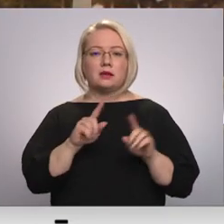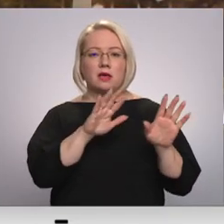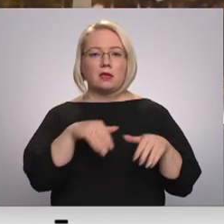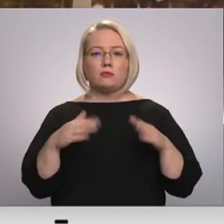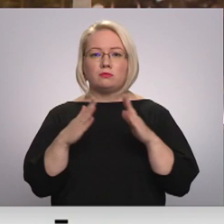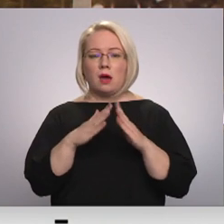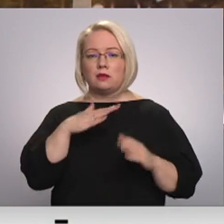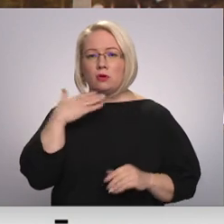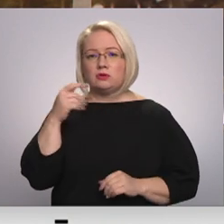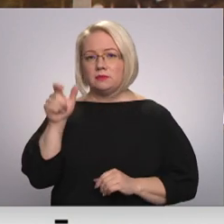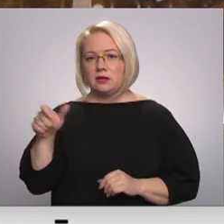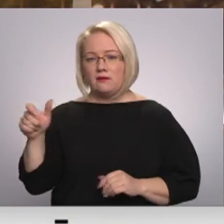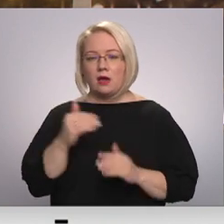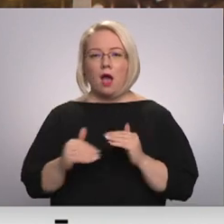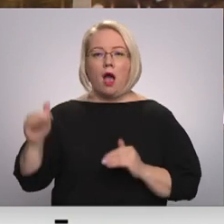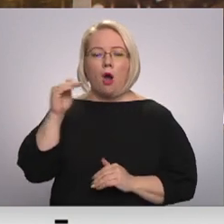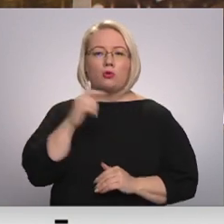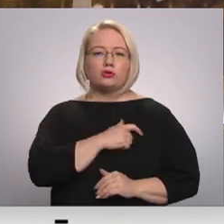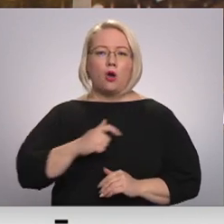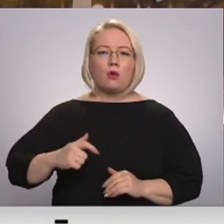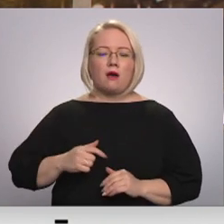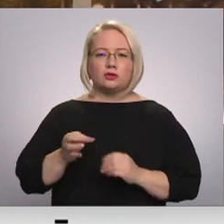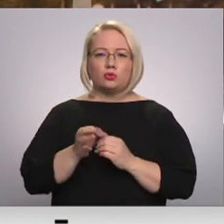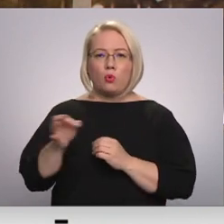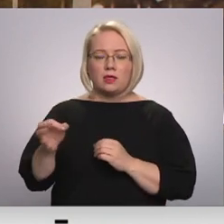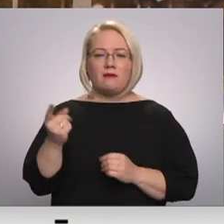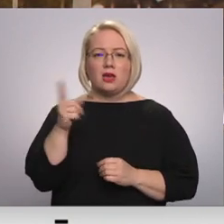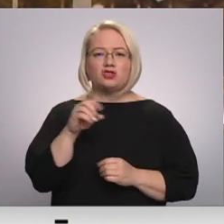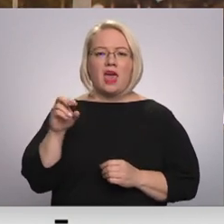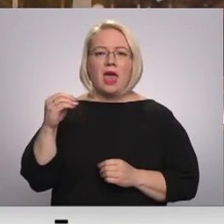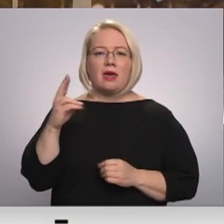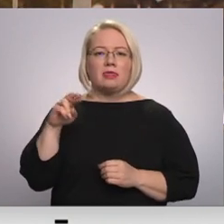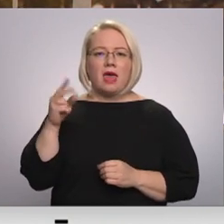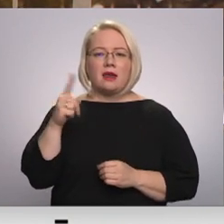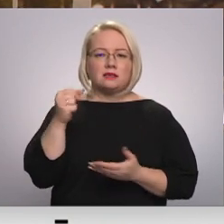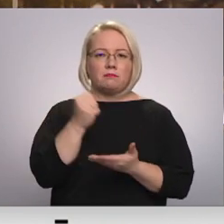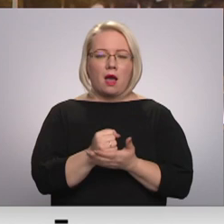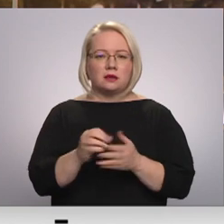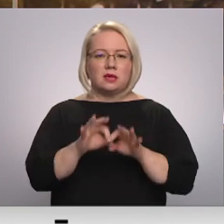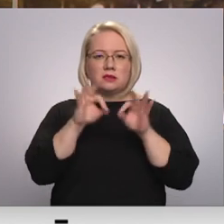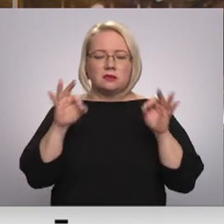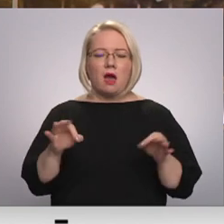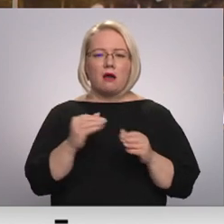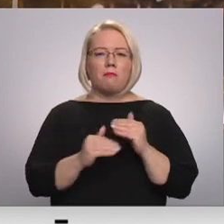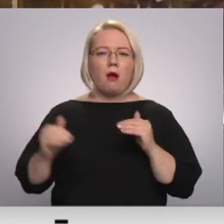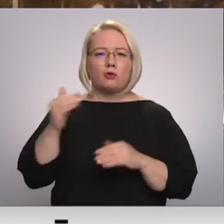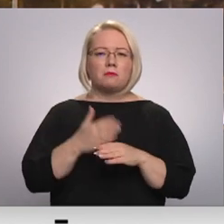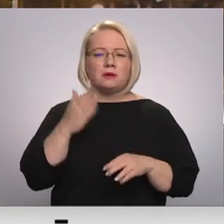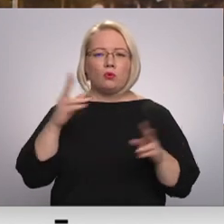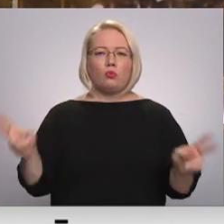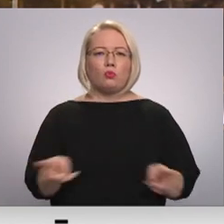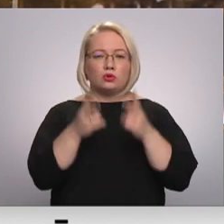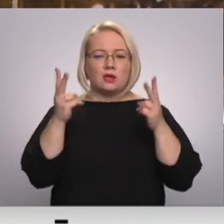vairākiem cilvēkiem. Augsdaugavas novada šēderis pagastā šorīt kādā dzīvojumā mājā izcēlās paaugstinātas bīstamības ugunsgrēks.